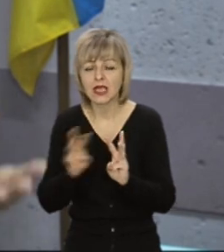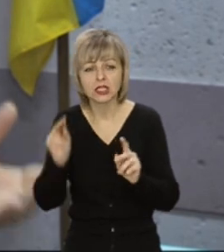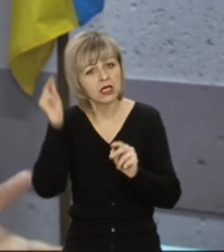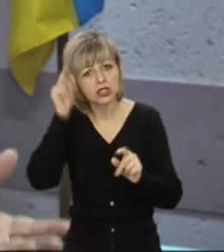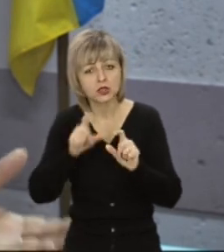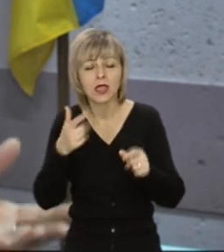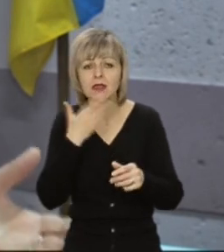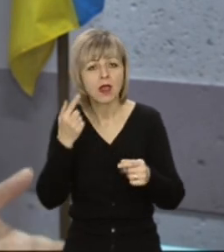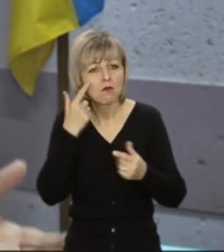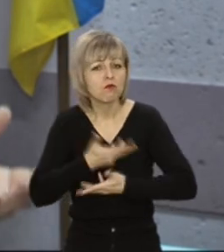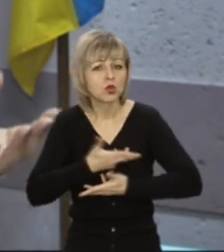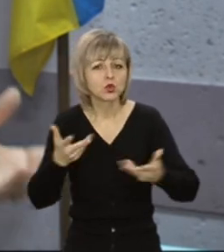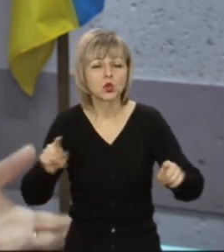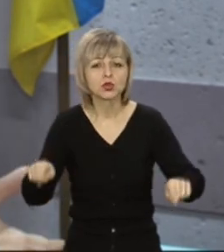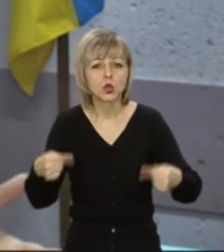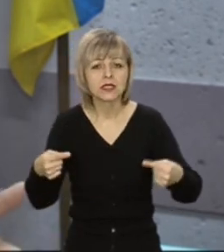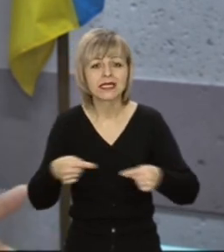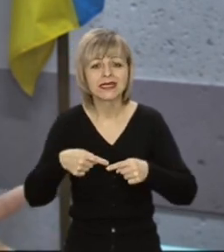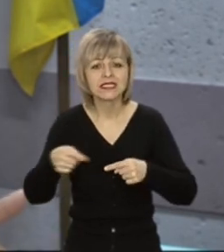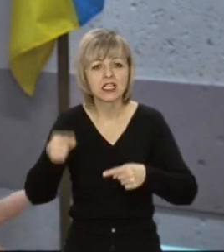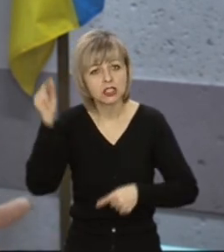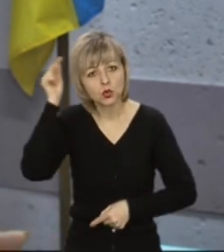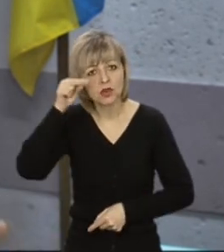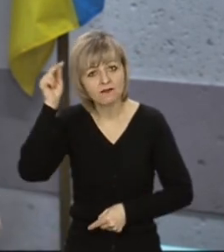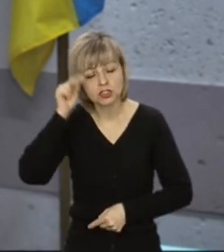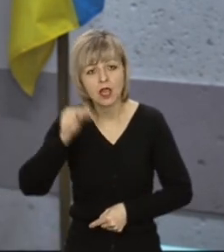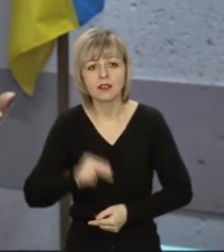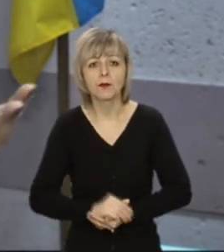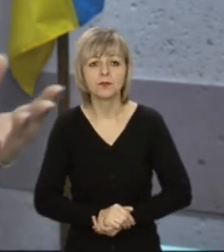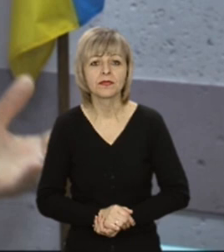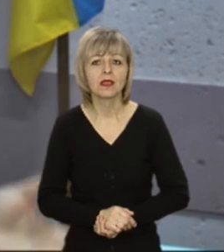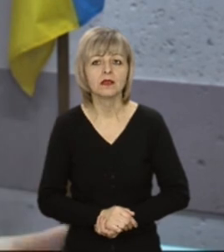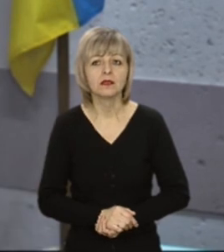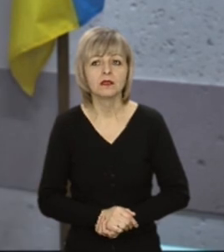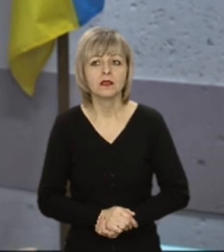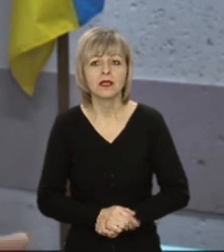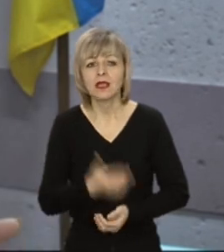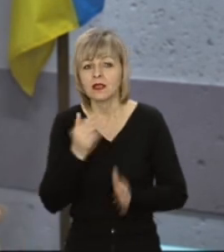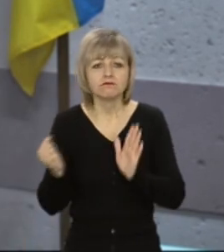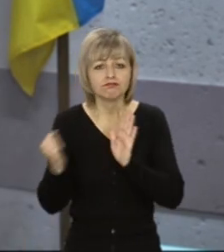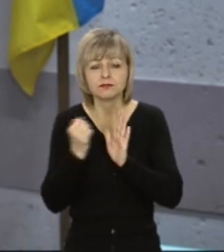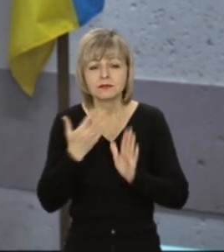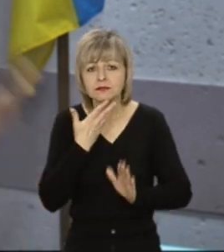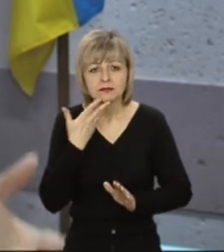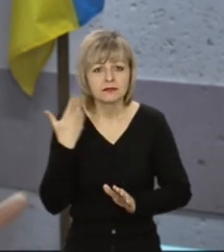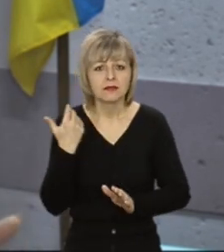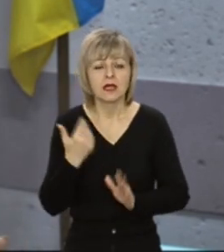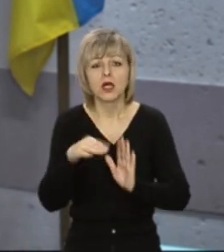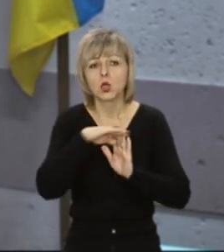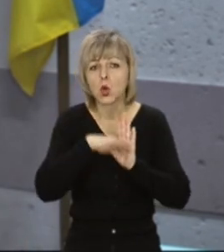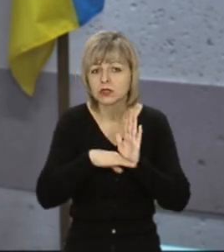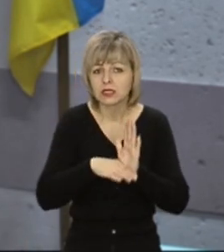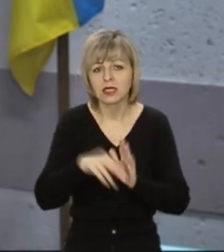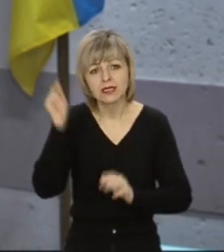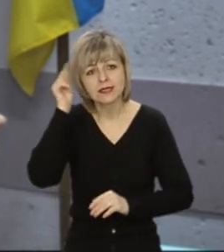Тобто немає прозорості організації дистанційного навчання. Не розміщений в переважній більшості розклад